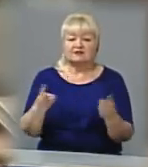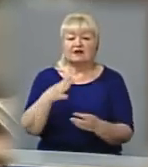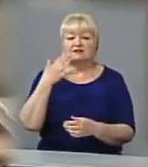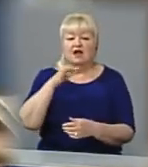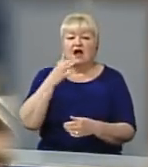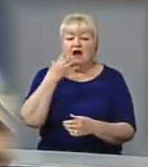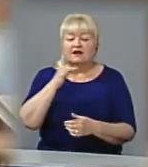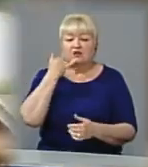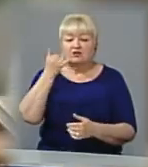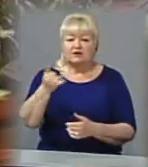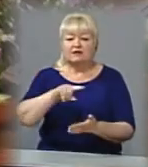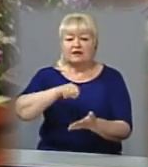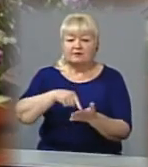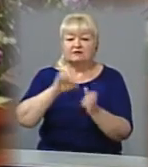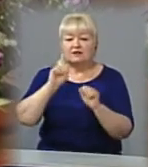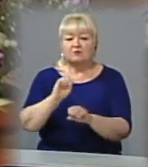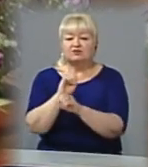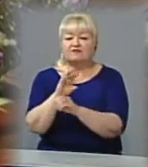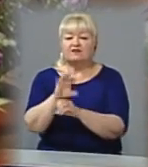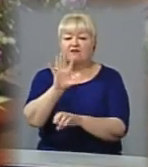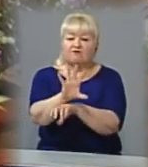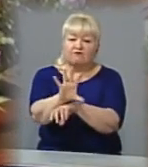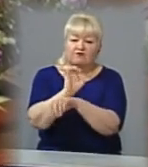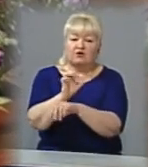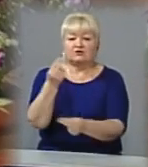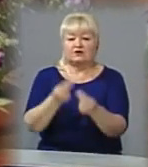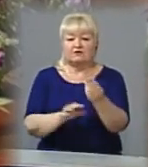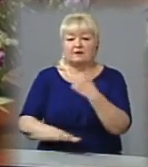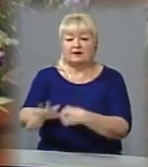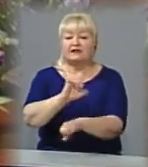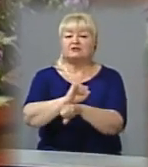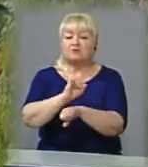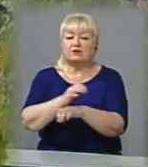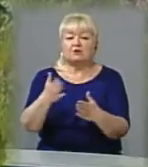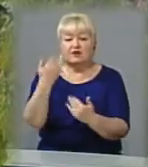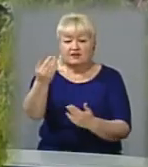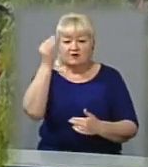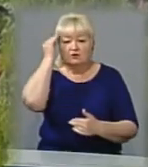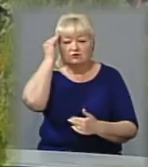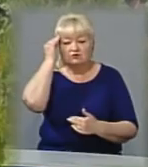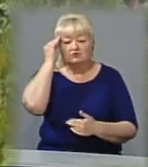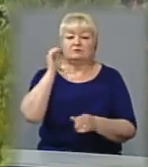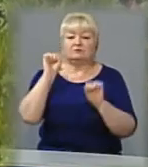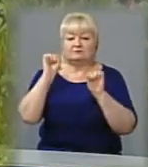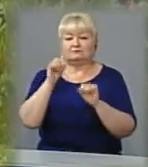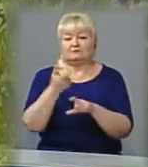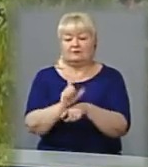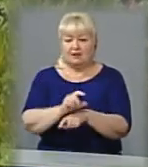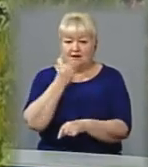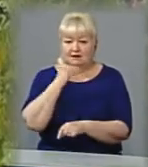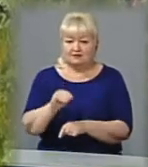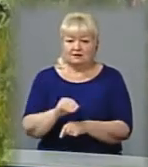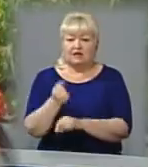Там також можна виставляти фото ігрових майданчиків та балконів, які, на вашу думку, претендують на звання найгарніших.